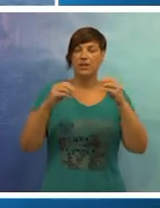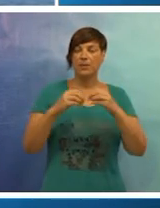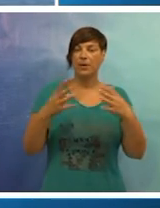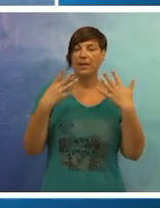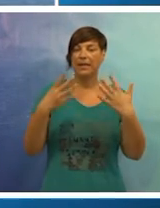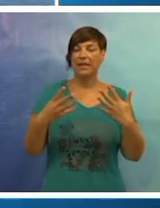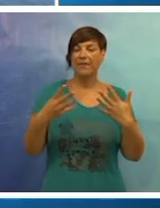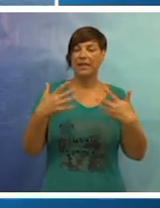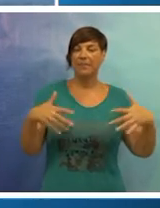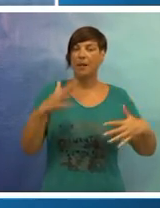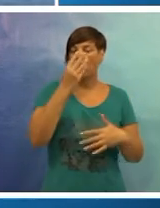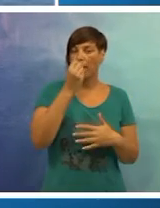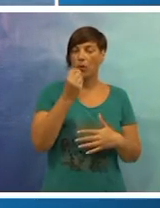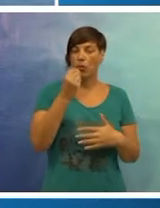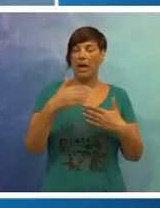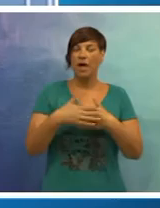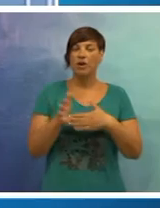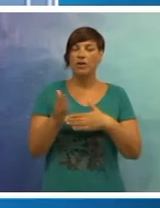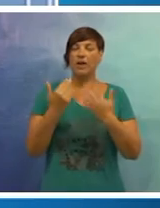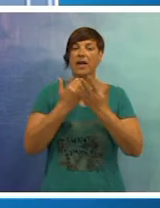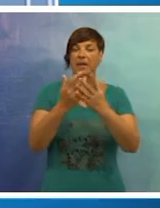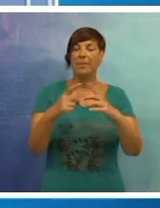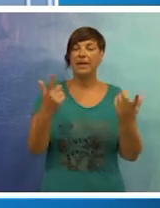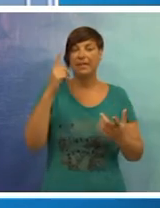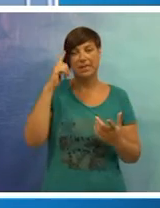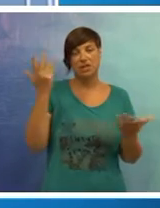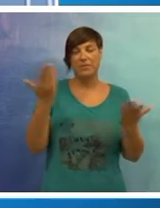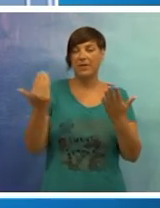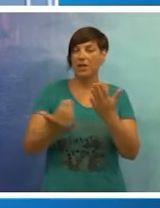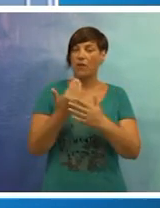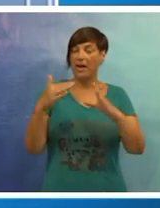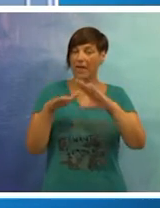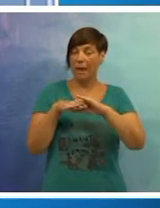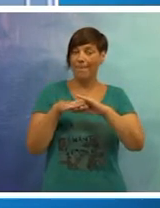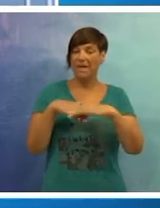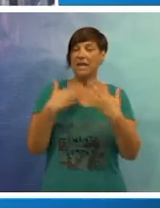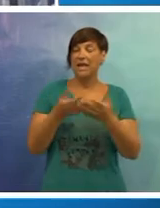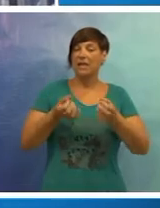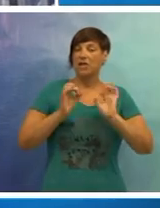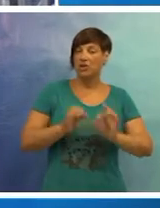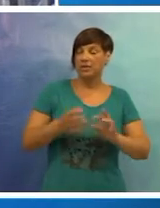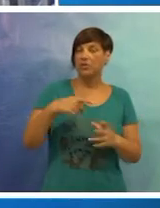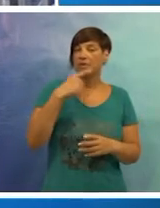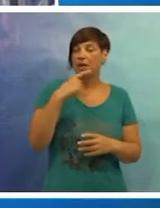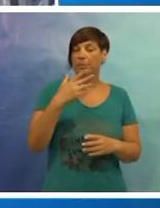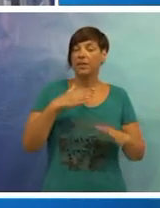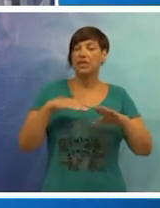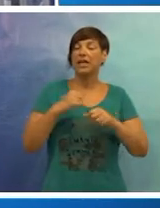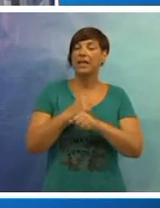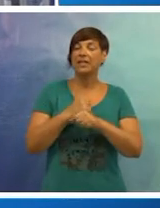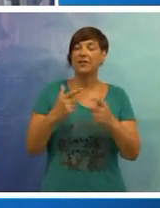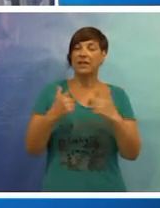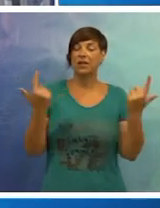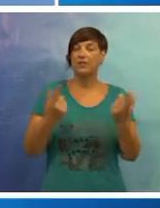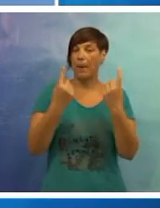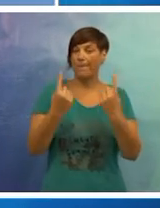Vrijednost projekta je 19 miliona kuna. Otvaranje Marine u Gružu značilo bi stvaranje novih radnih mjesta. Jedino sigurno u cijeloj priči je